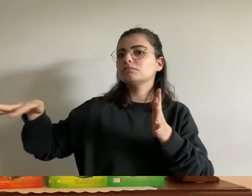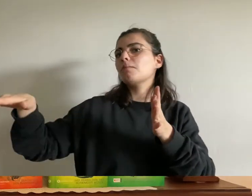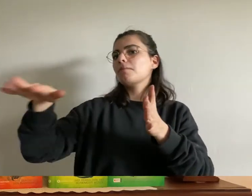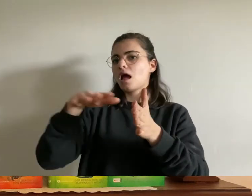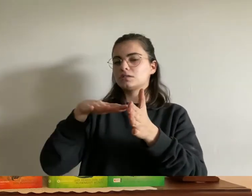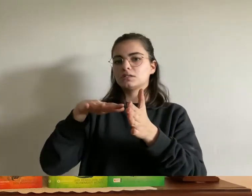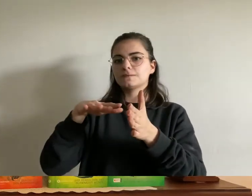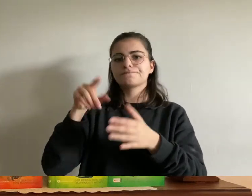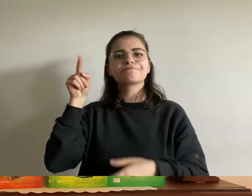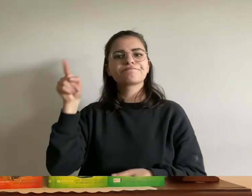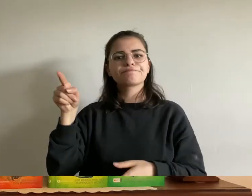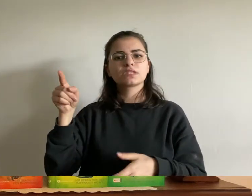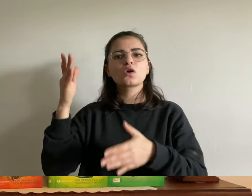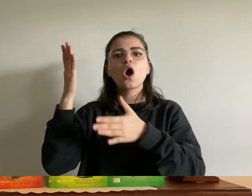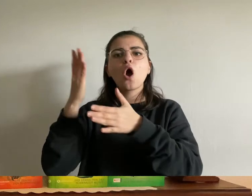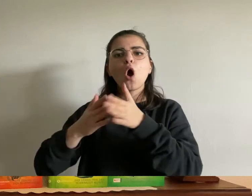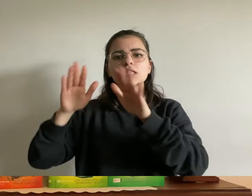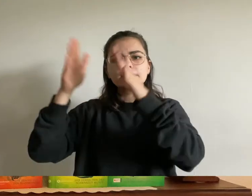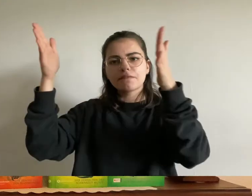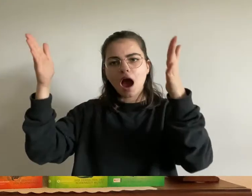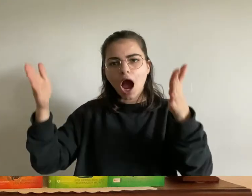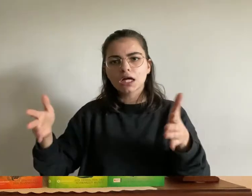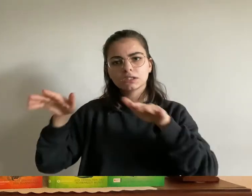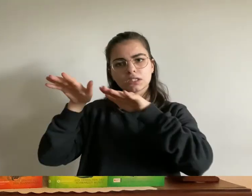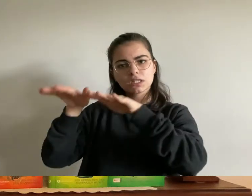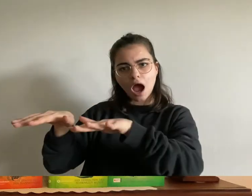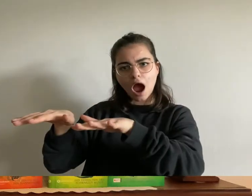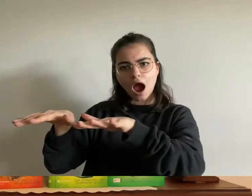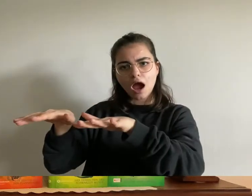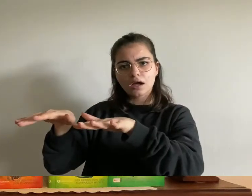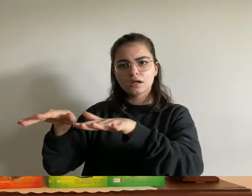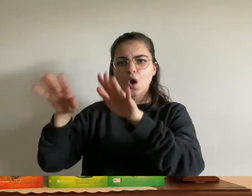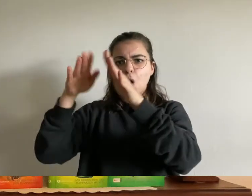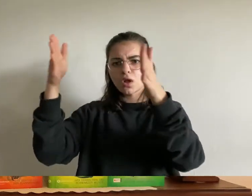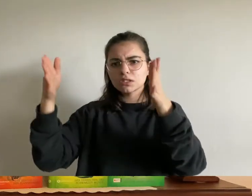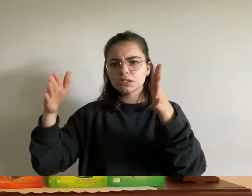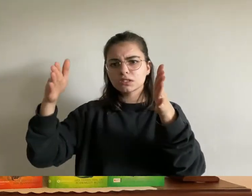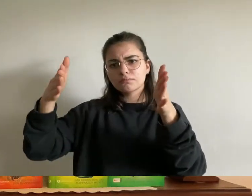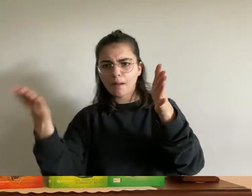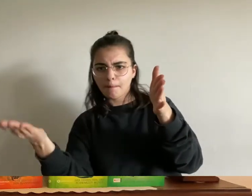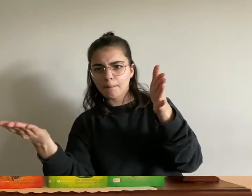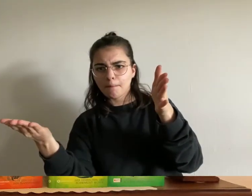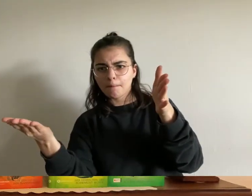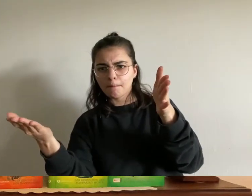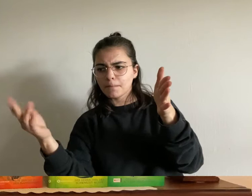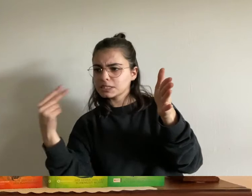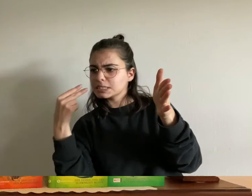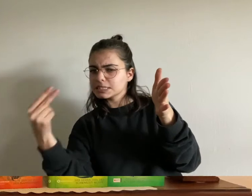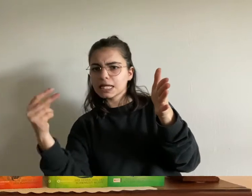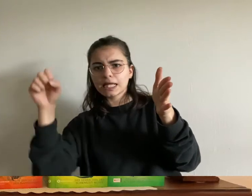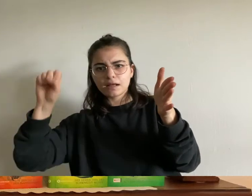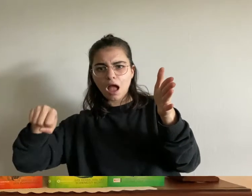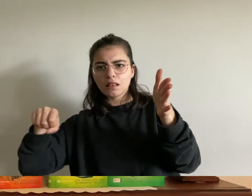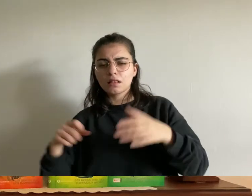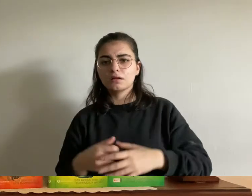um einen bulten holzwagen versammelt dessen eine seite zur hälfte heruntergeklappt war ein gaukler rief